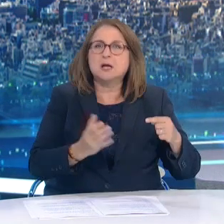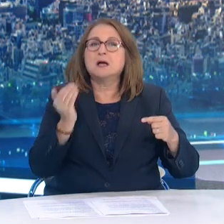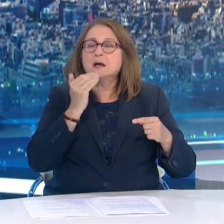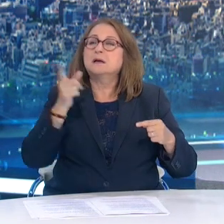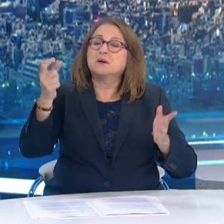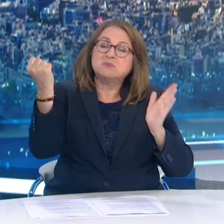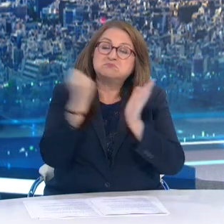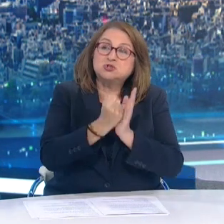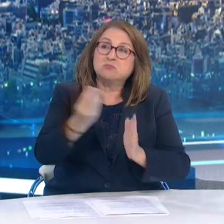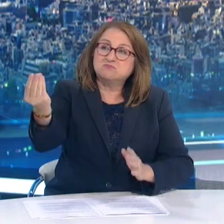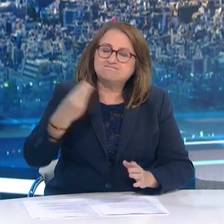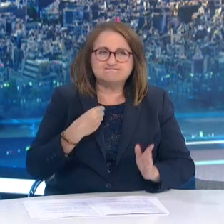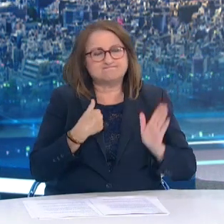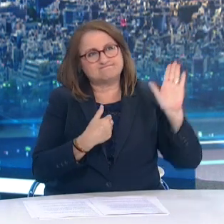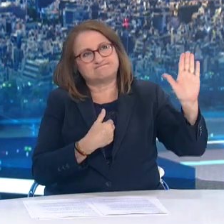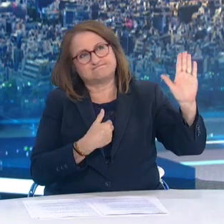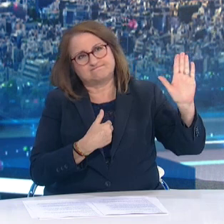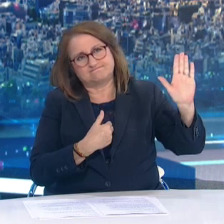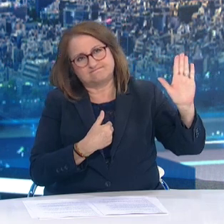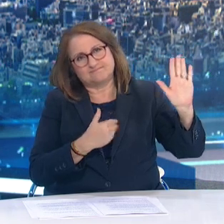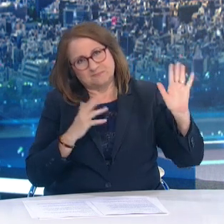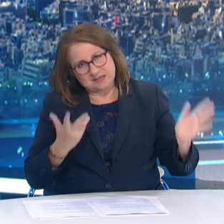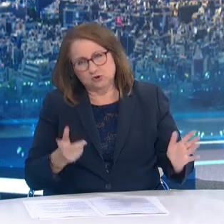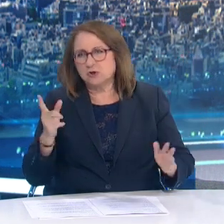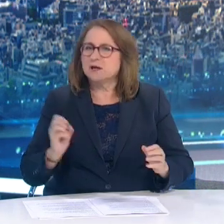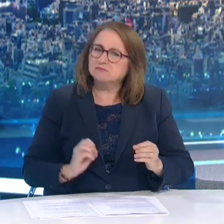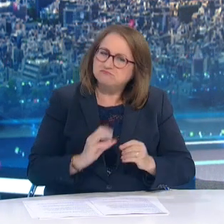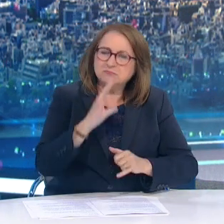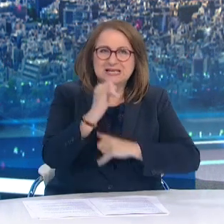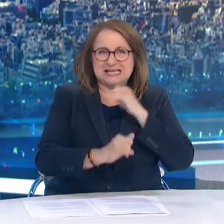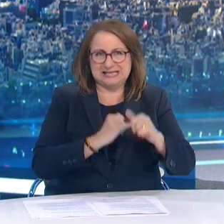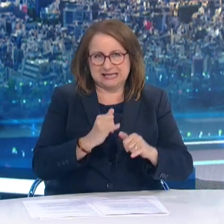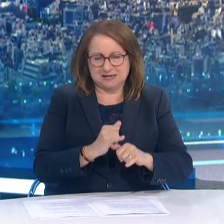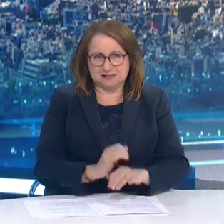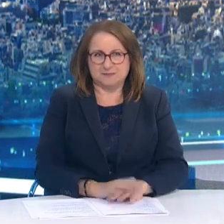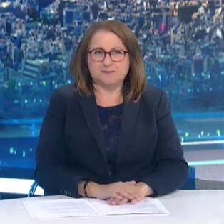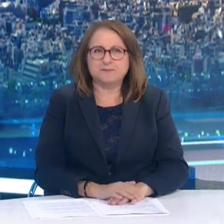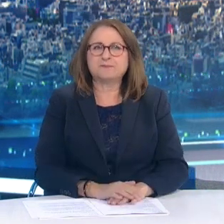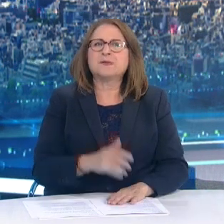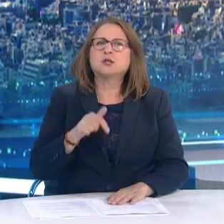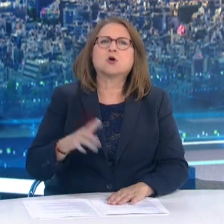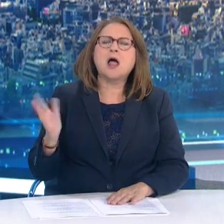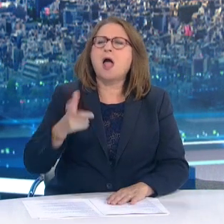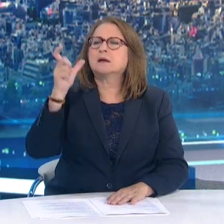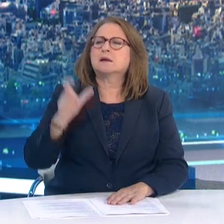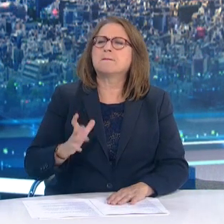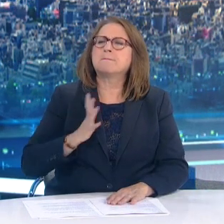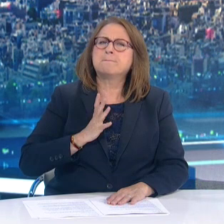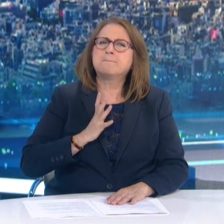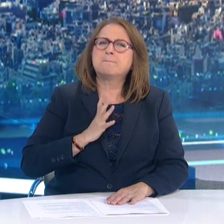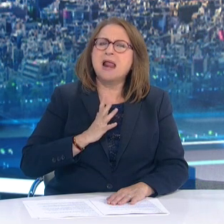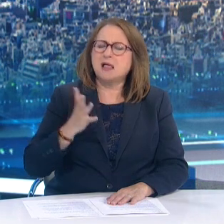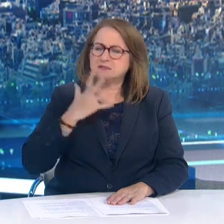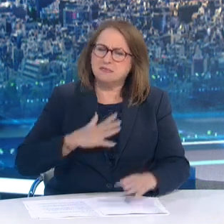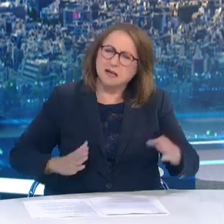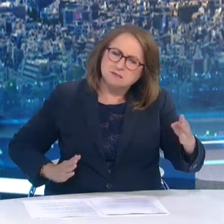Περαιτέρω Μας στήθεται το ερώτημα Πώς θα αντιμετωπίζεται ένας πελάτης που επιθυμεί να εισέλθει σε αμυγή ή μεικτό χώρο Αν και δεν πληρεί τις